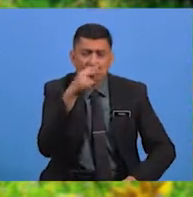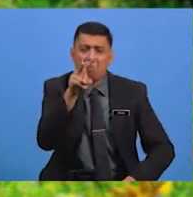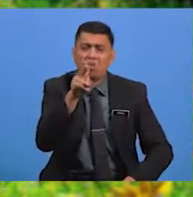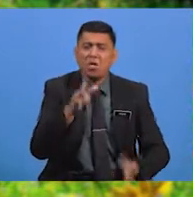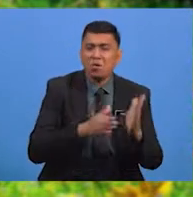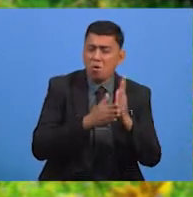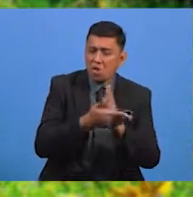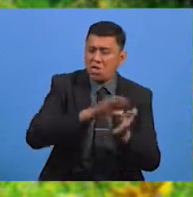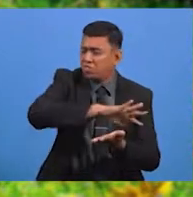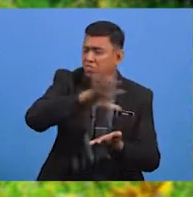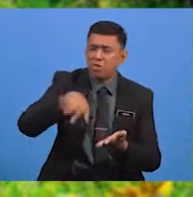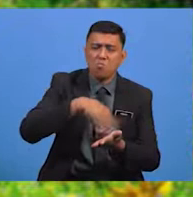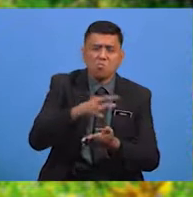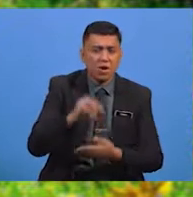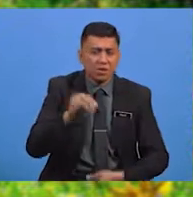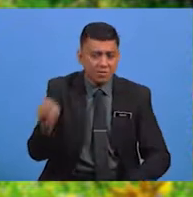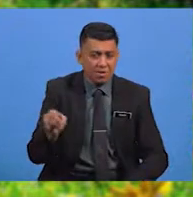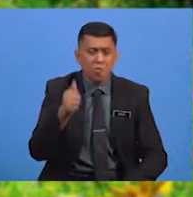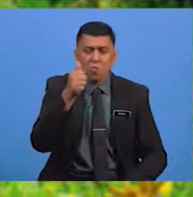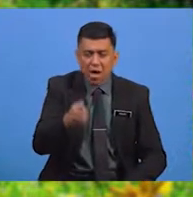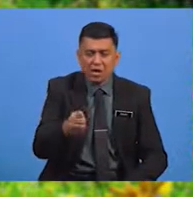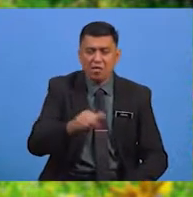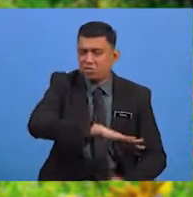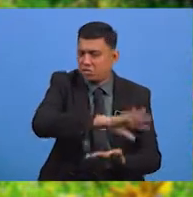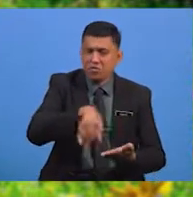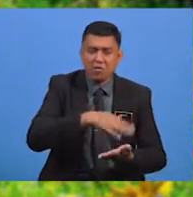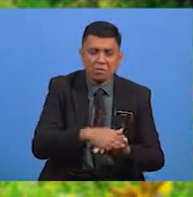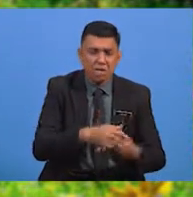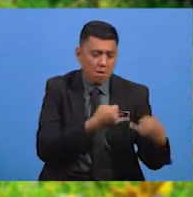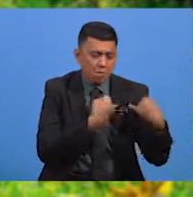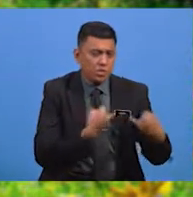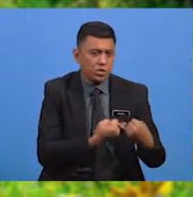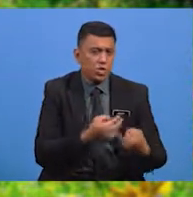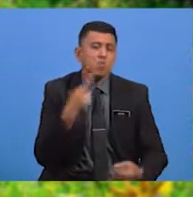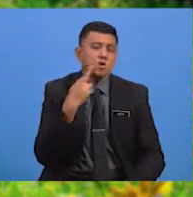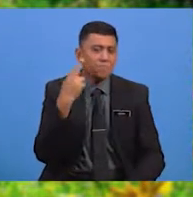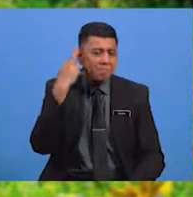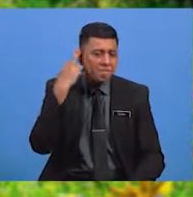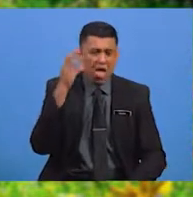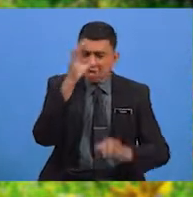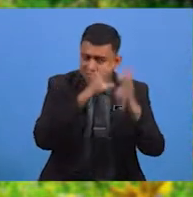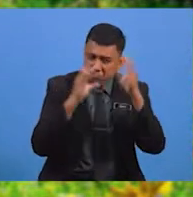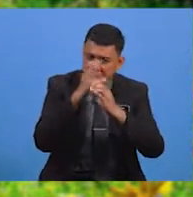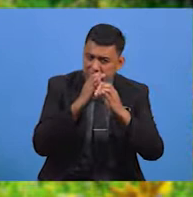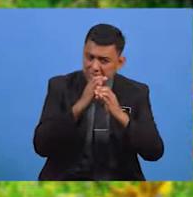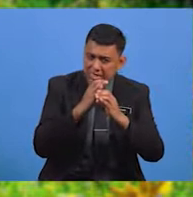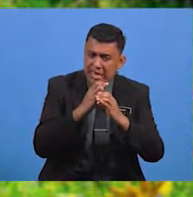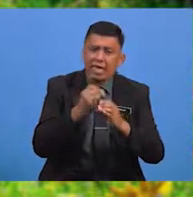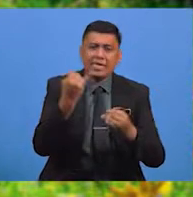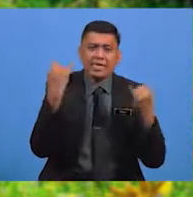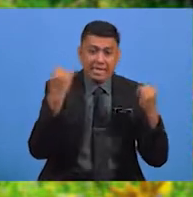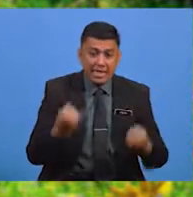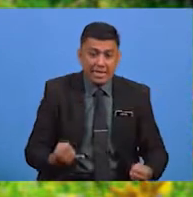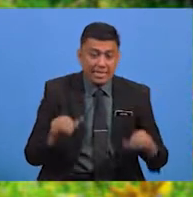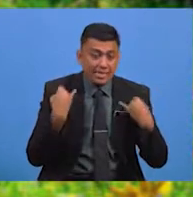Oleh Murid Semua Kerana Anda Semua Berjiwa Remaja Yang Masih Mencari Identiti